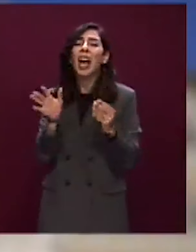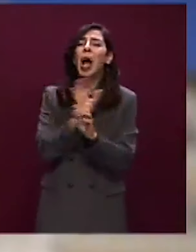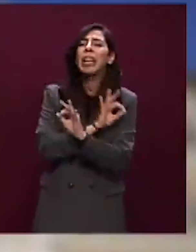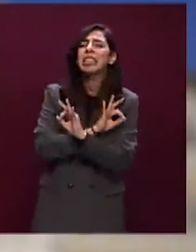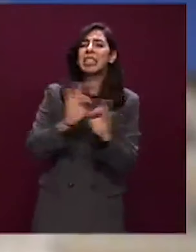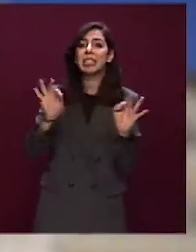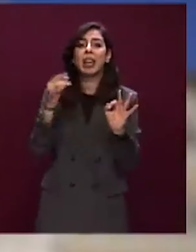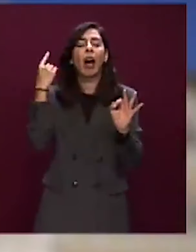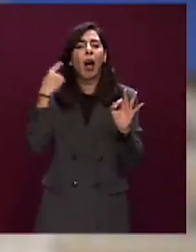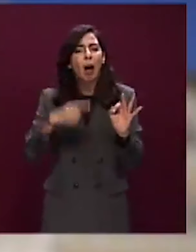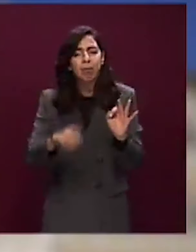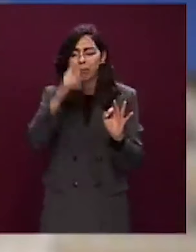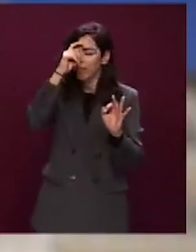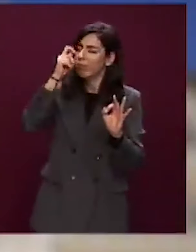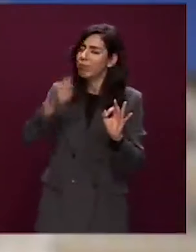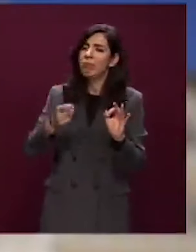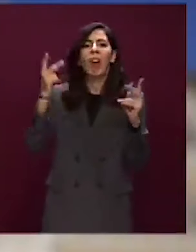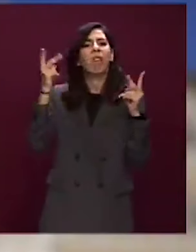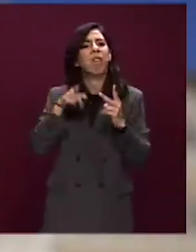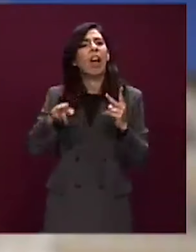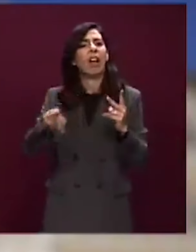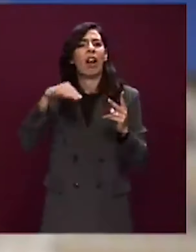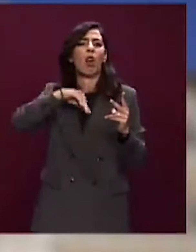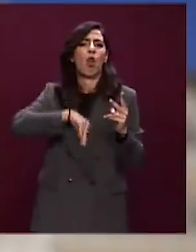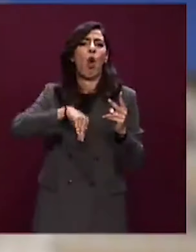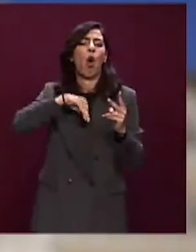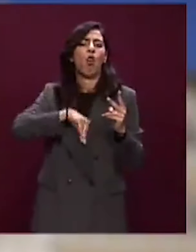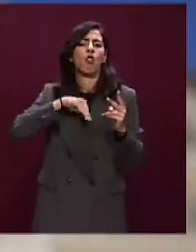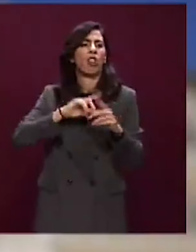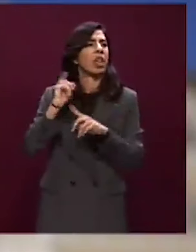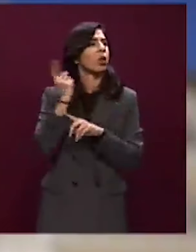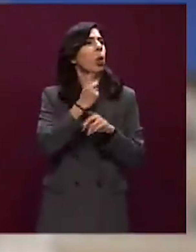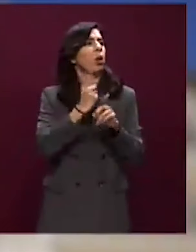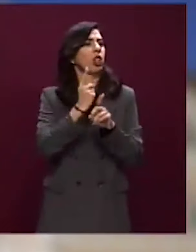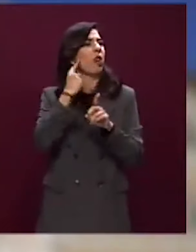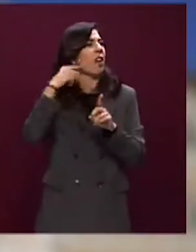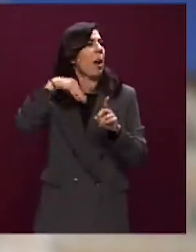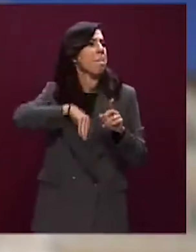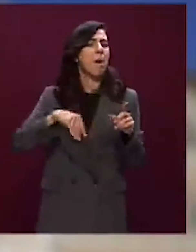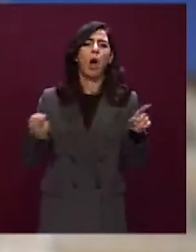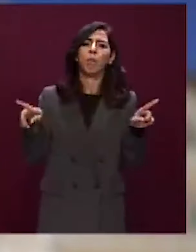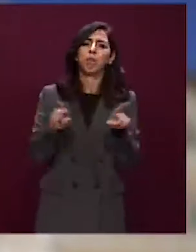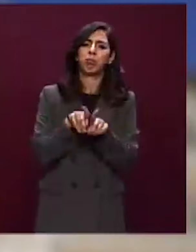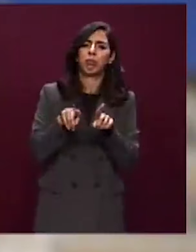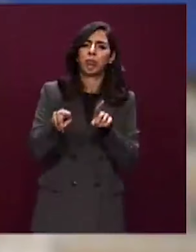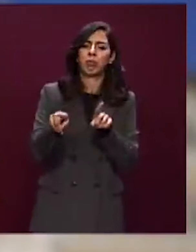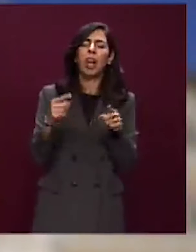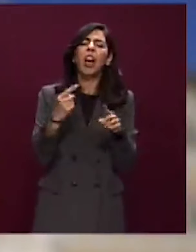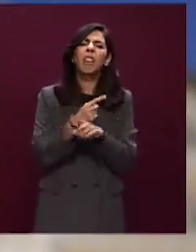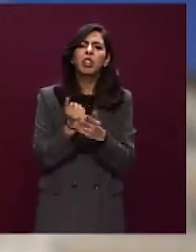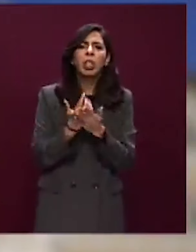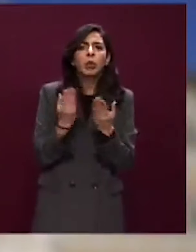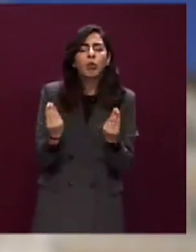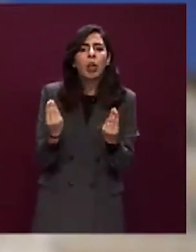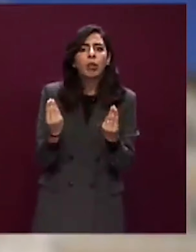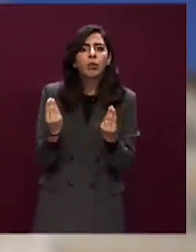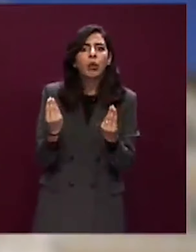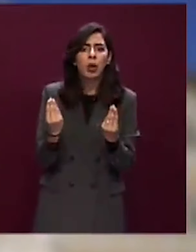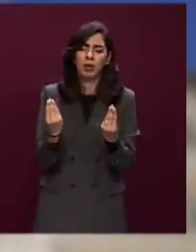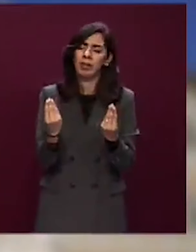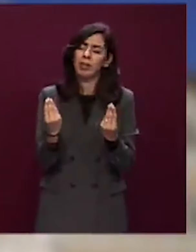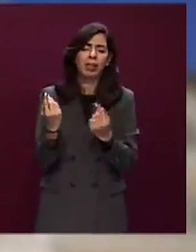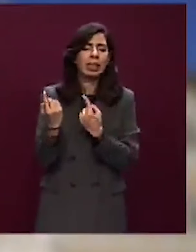Quella è la vera coscienza che tutti dovremmo avere. E invece cosa è successo? Sono successe cose